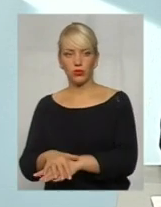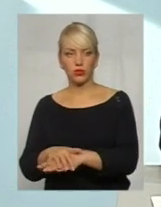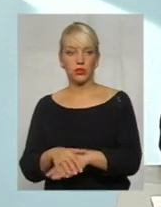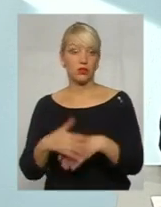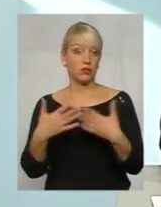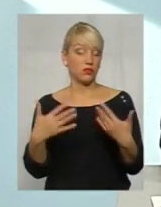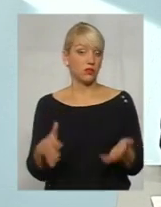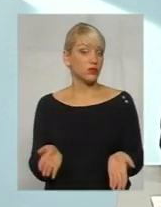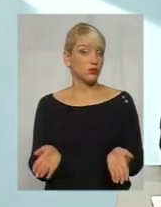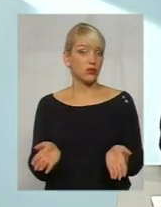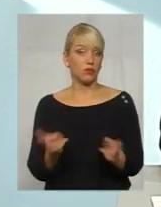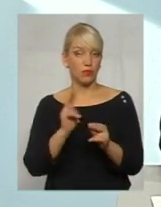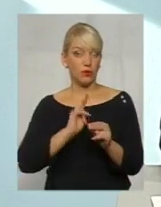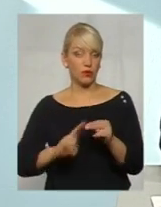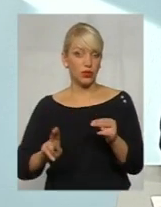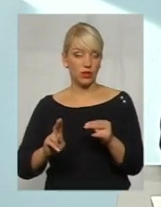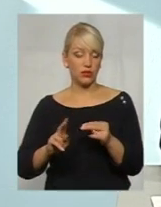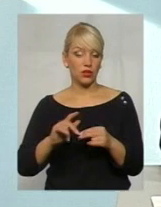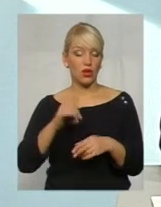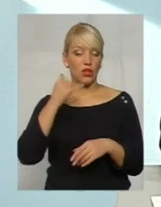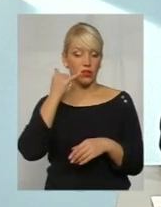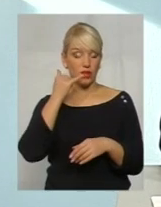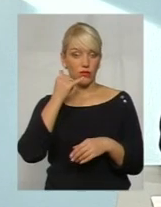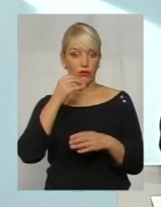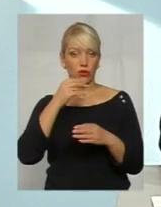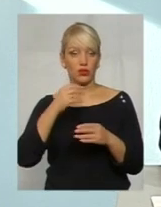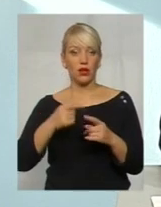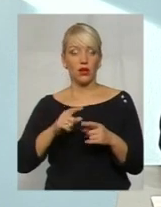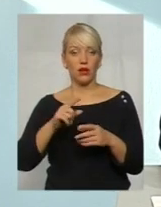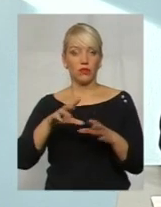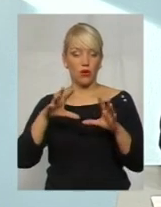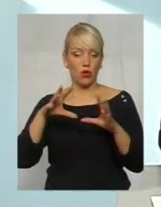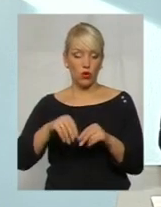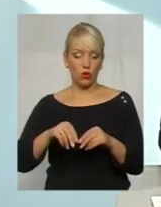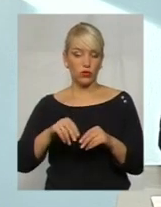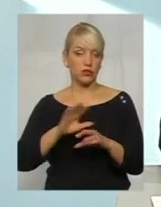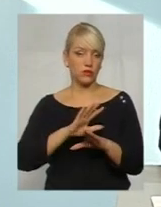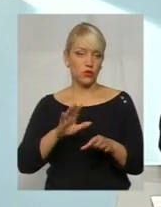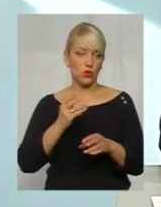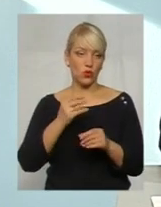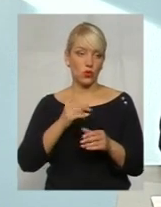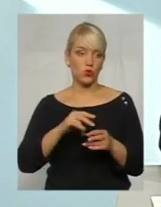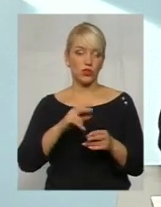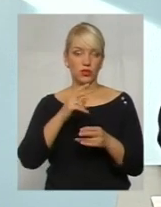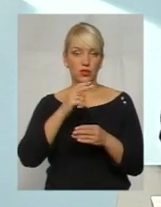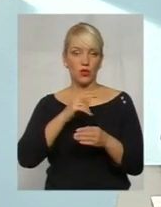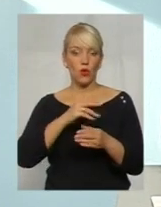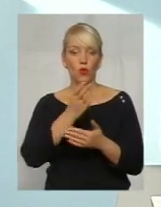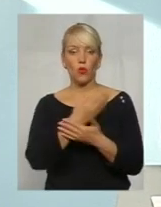кінцями номер телефона цей глохне, картка, гроші уходять, і все. Тому,